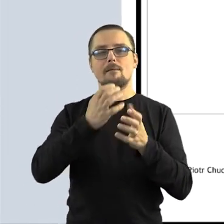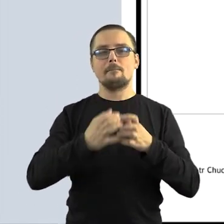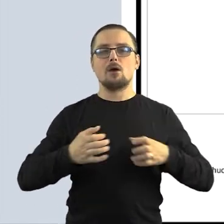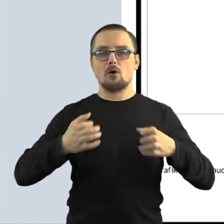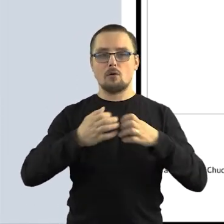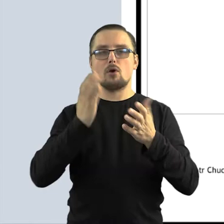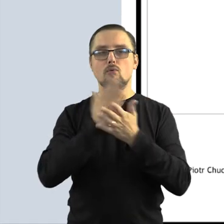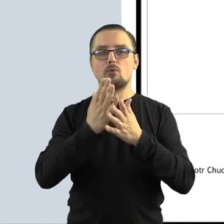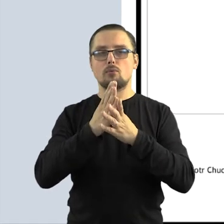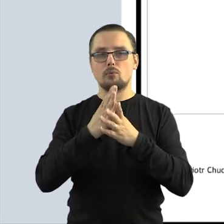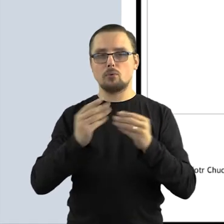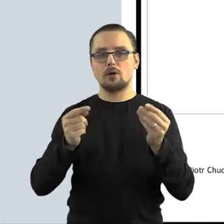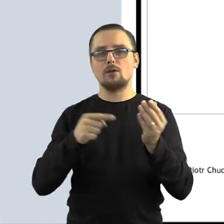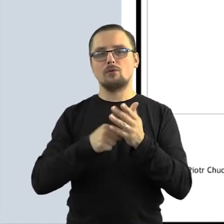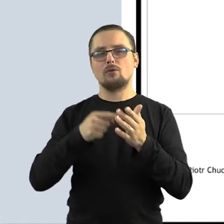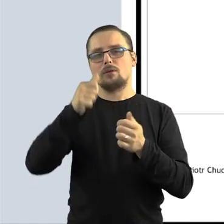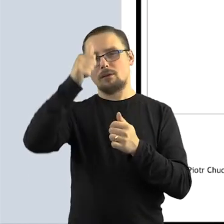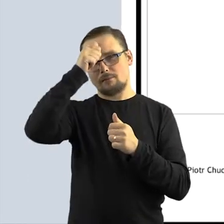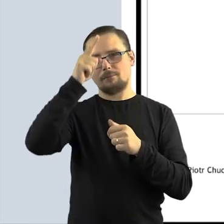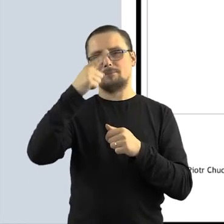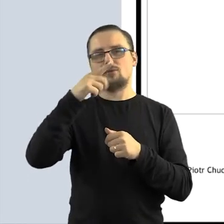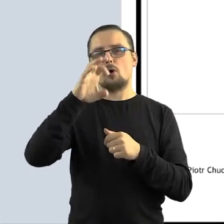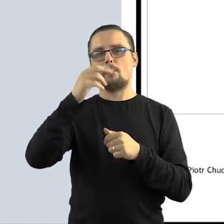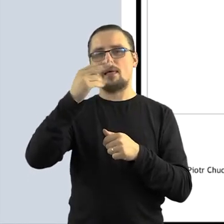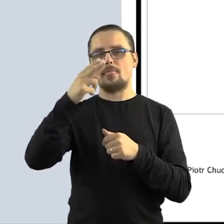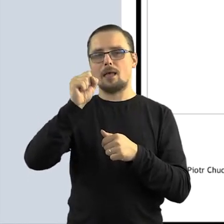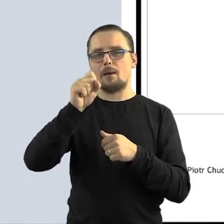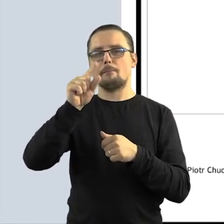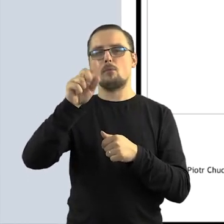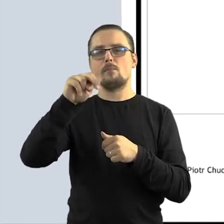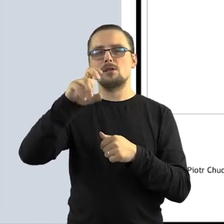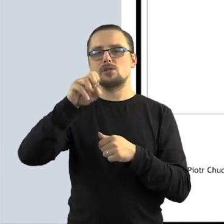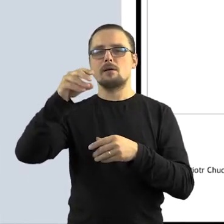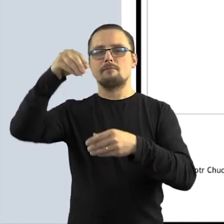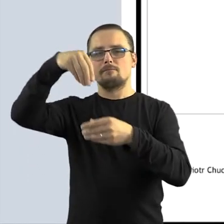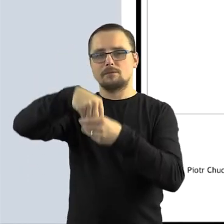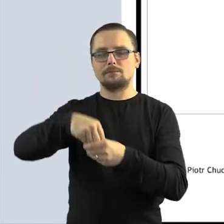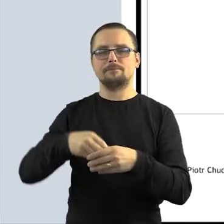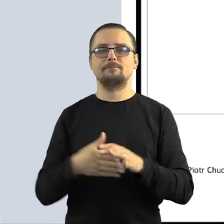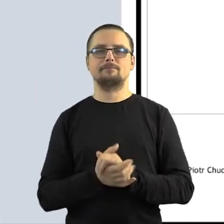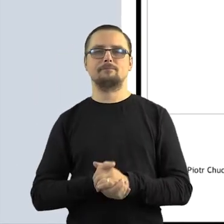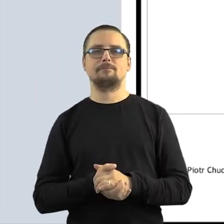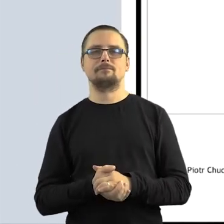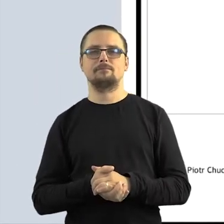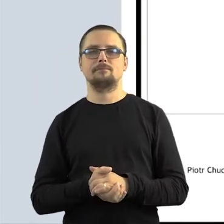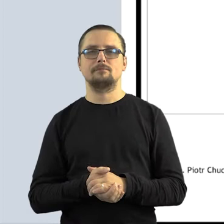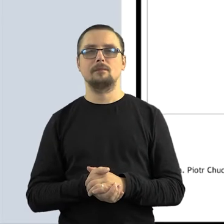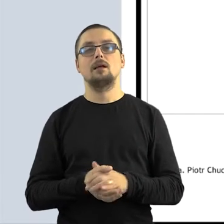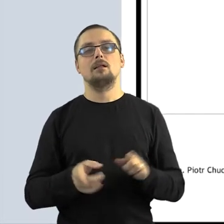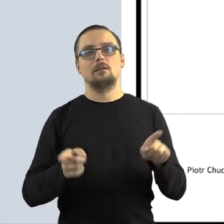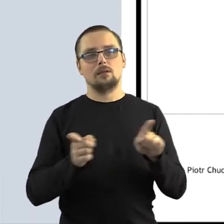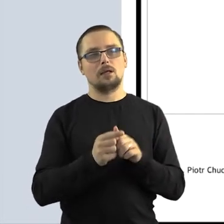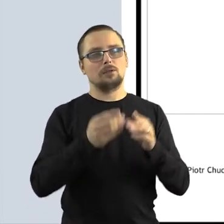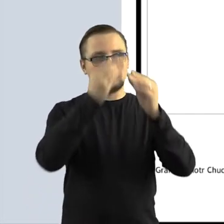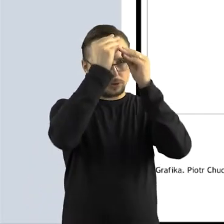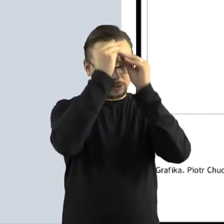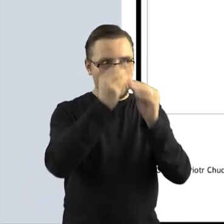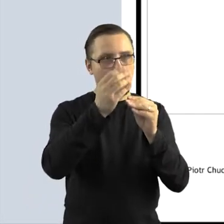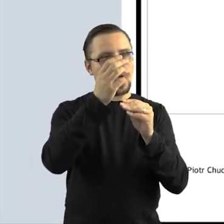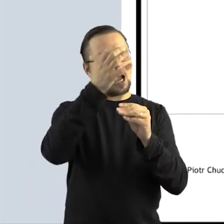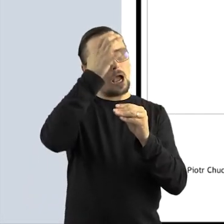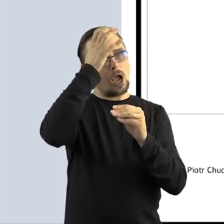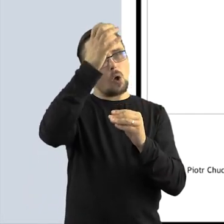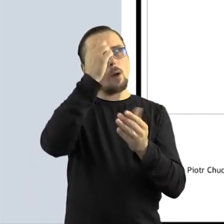mowa, to są utwory, które należą do domeny publicznej i z którymi, z poszanowaniem oczywiście autorskich praw osobistych, czyli